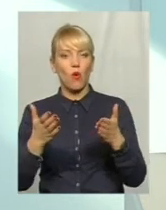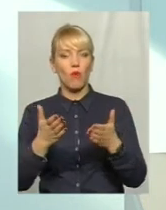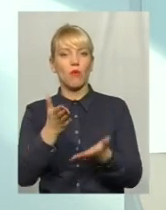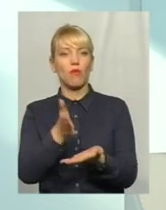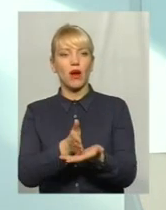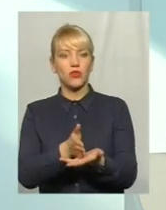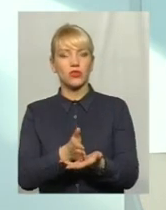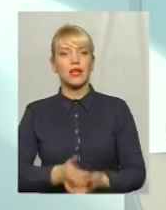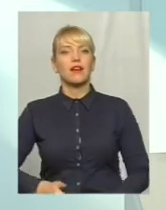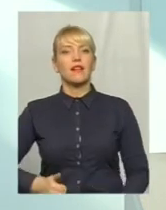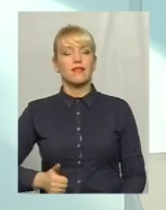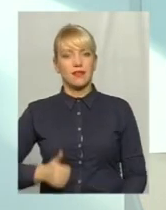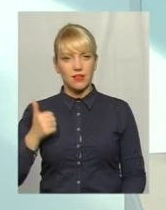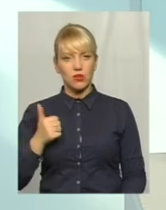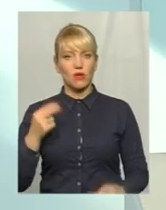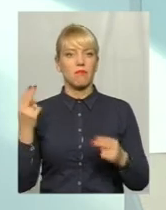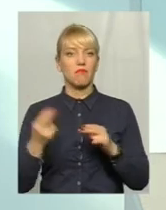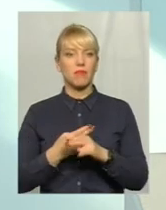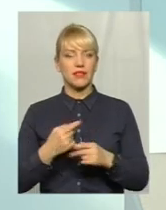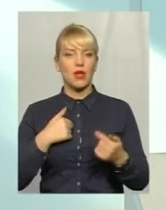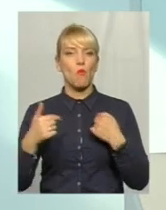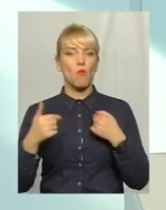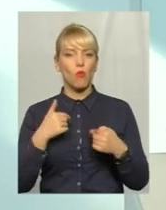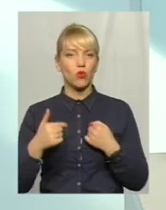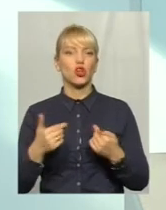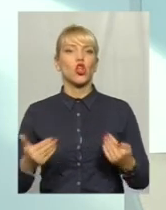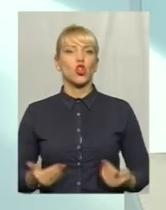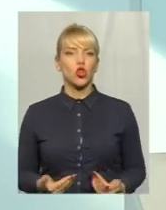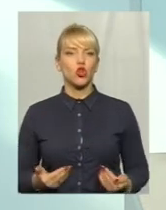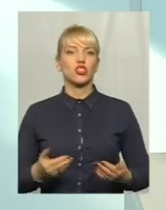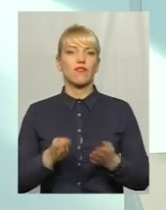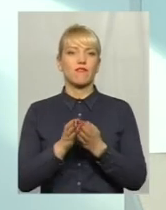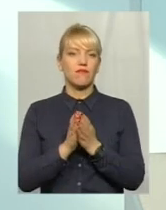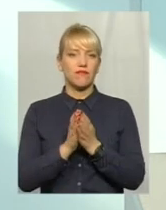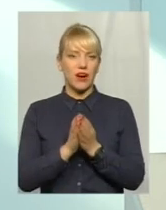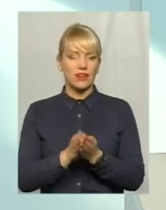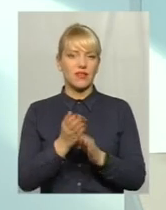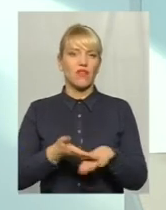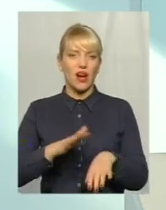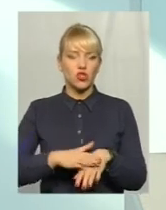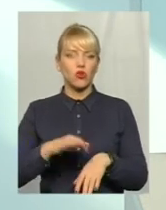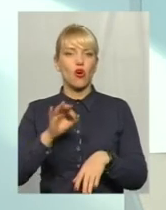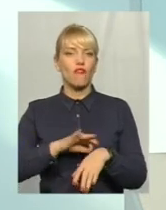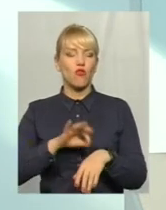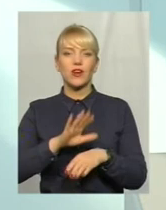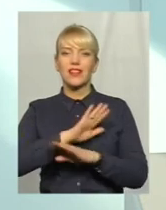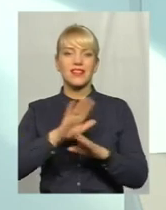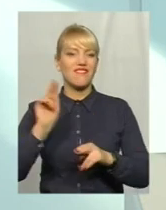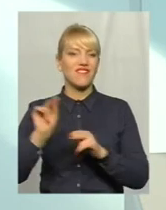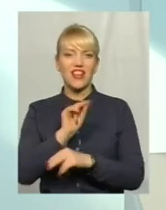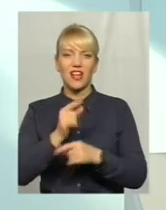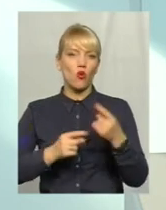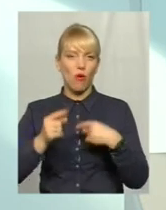гідно, без мук доживати важко хворі, невеликовно хворі люди.